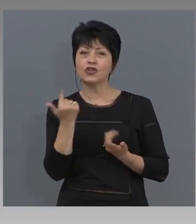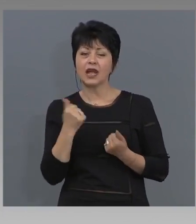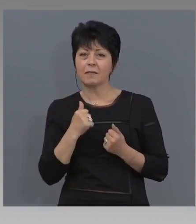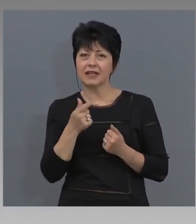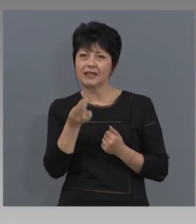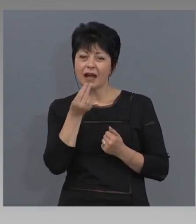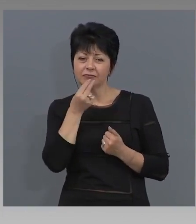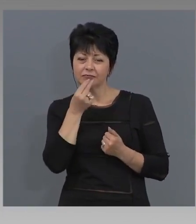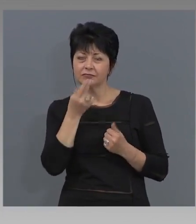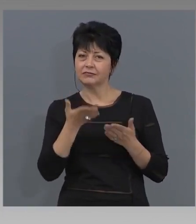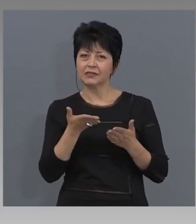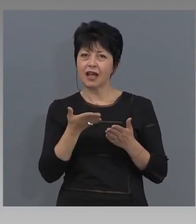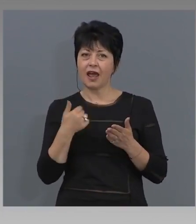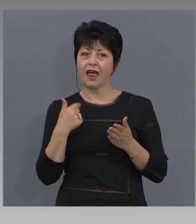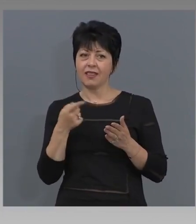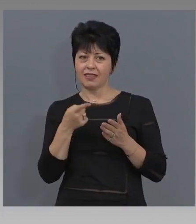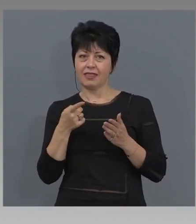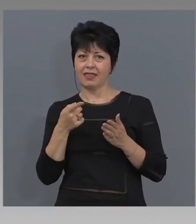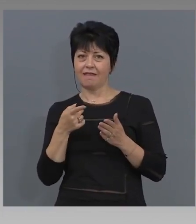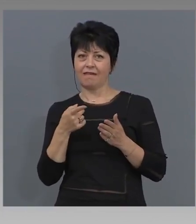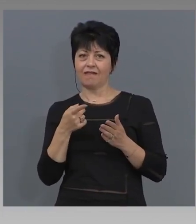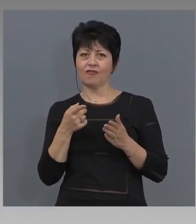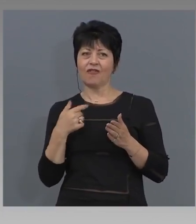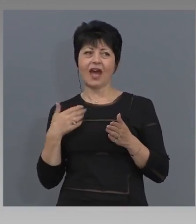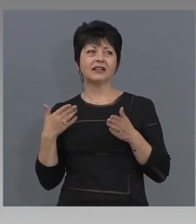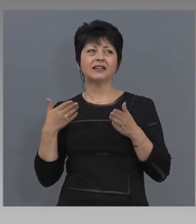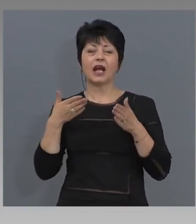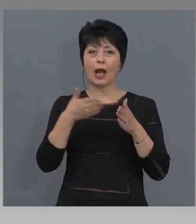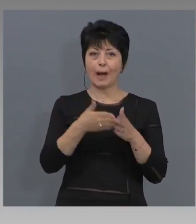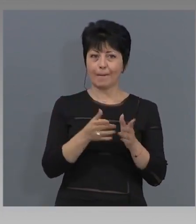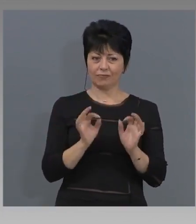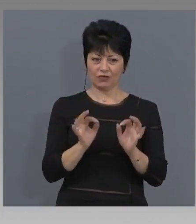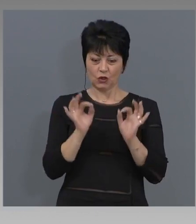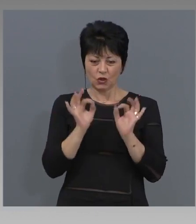Това стяга към конкретния хотел ли? Не е много ясно.